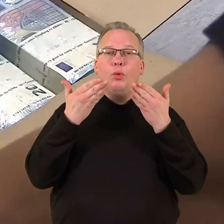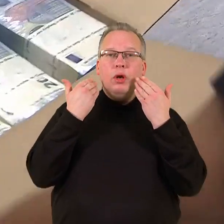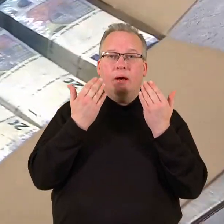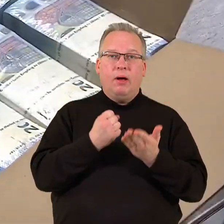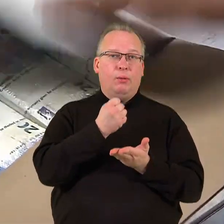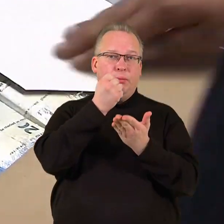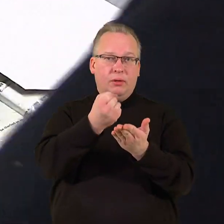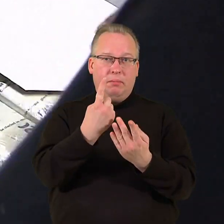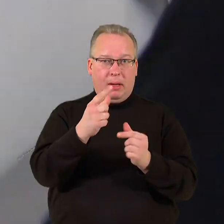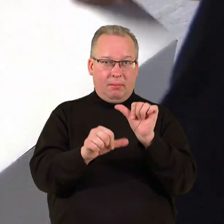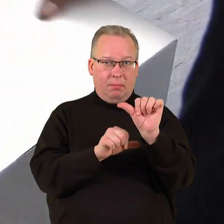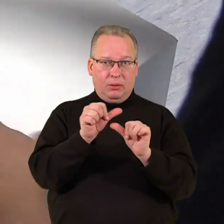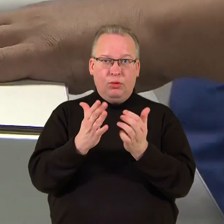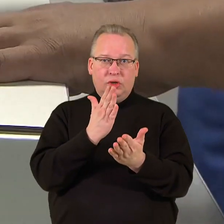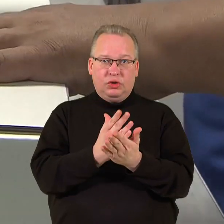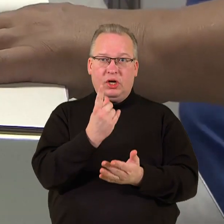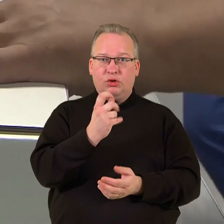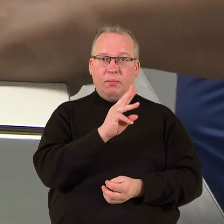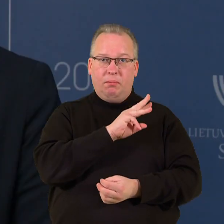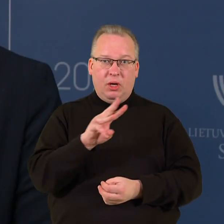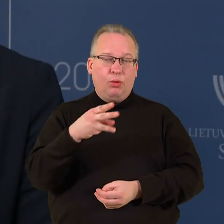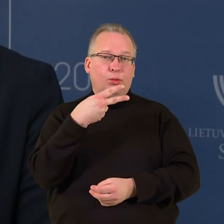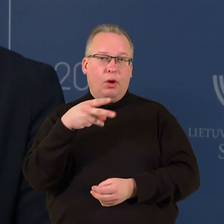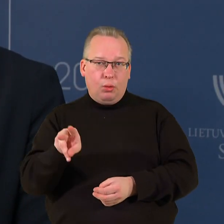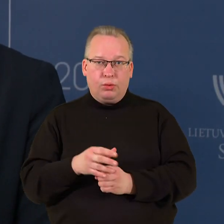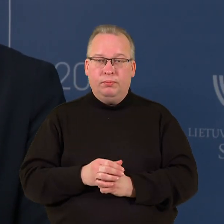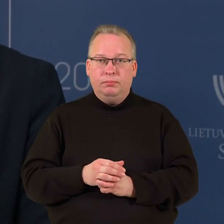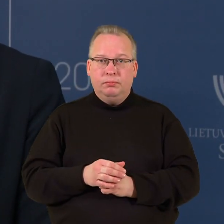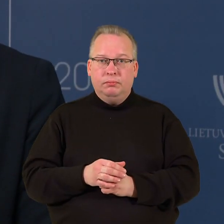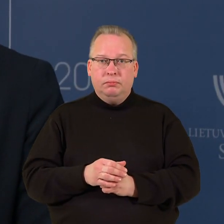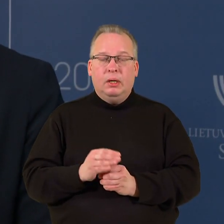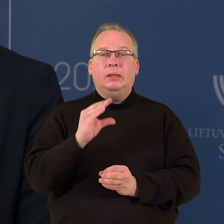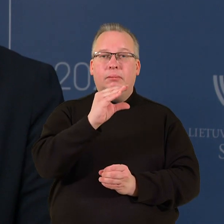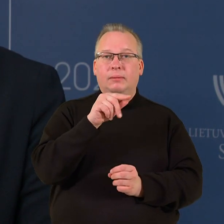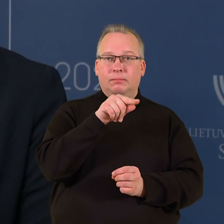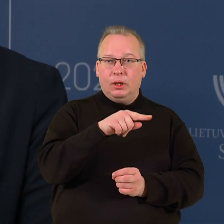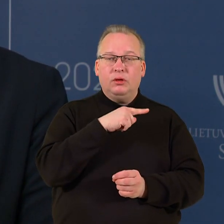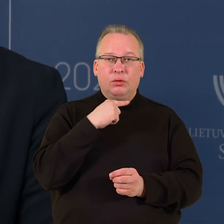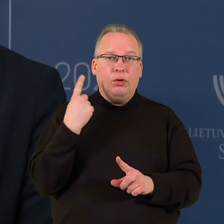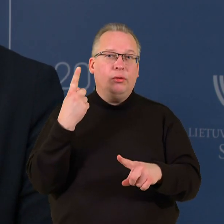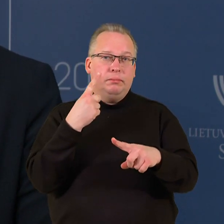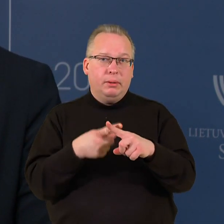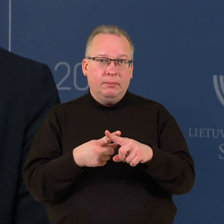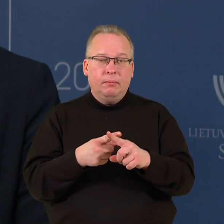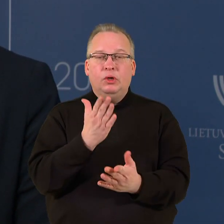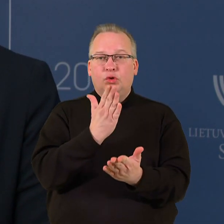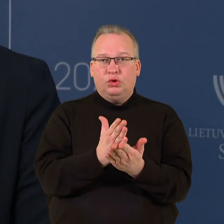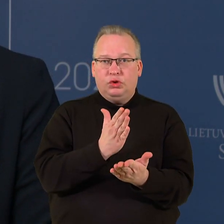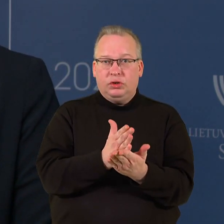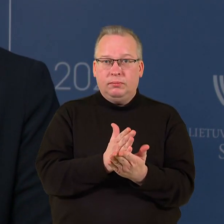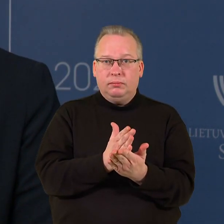per metus yra apie 100 milijonų eurų, iš kurios didžioji dalis atitenka